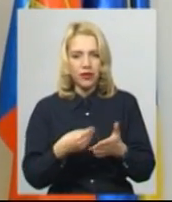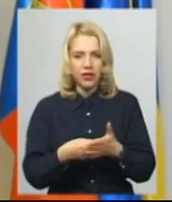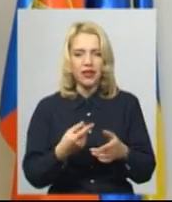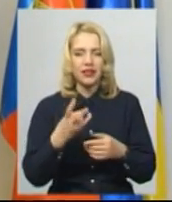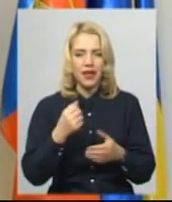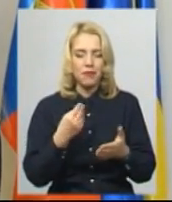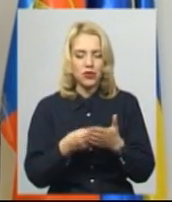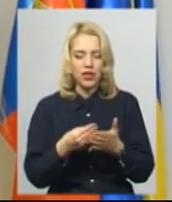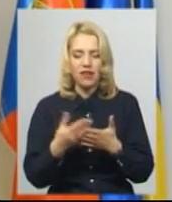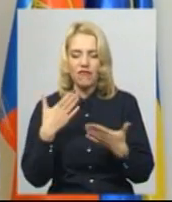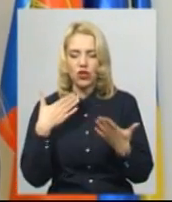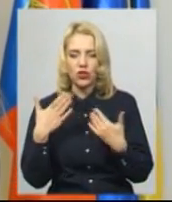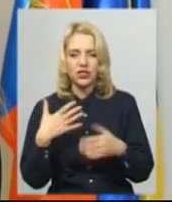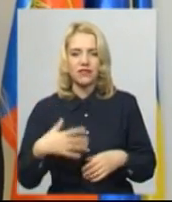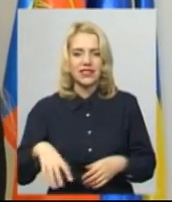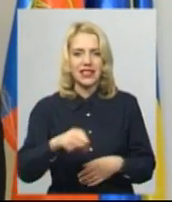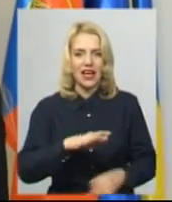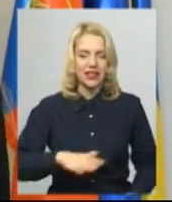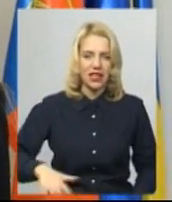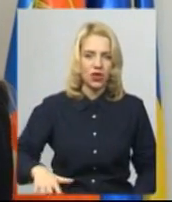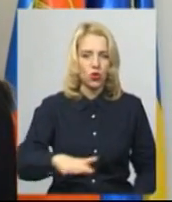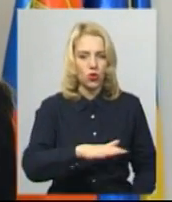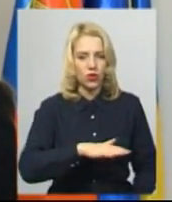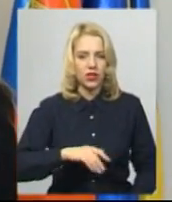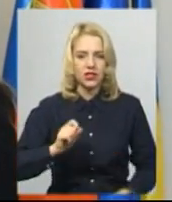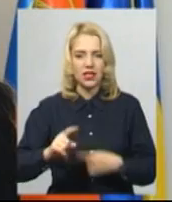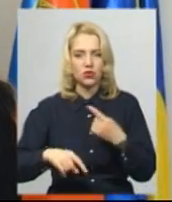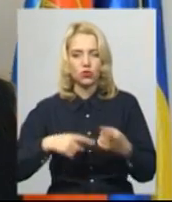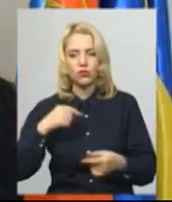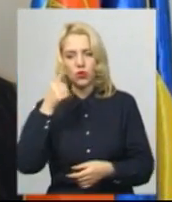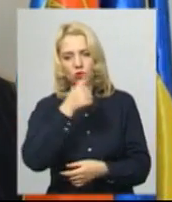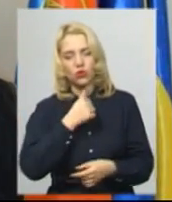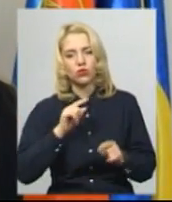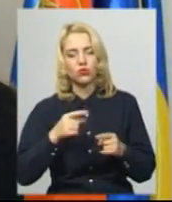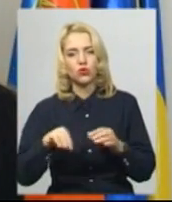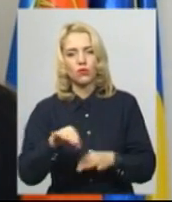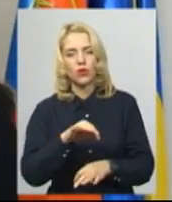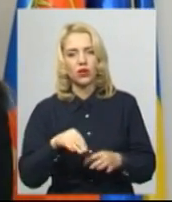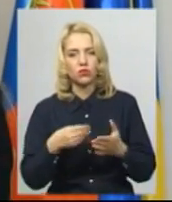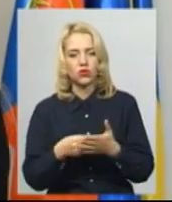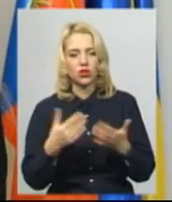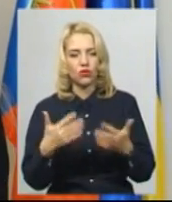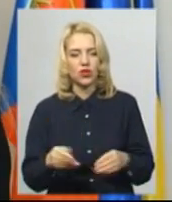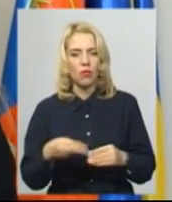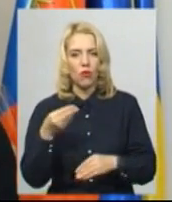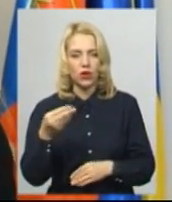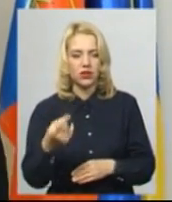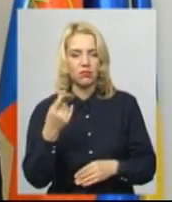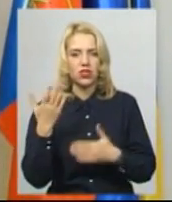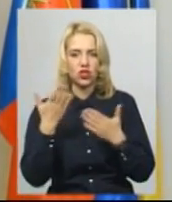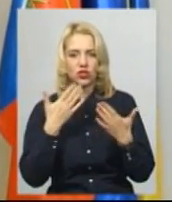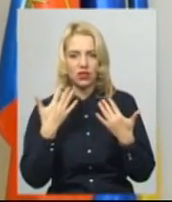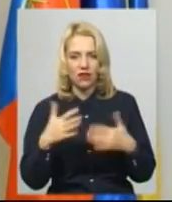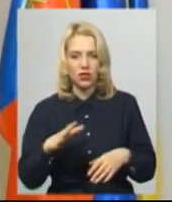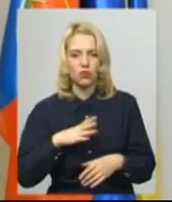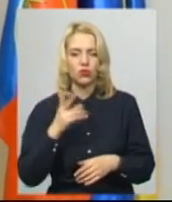'язбюджетні відносини абсолютно усієї території з наступного року. Тому що проєкт бюджету вже поданий, вже перше читання пройшло, скоро буде